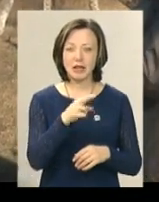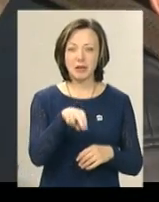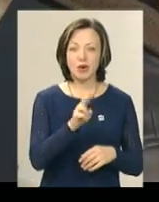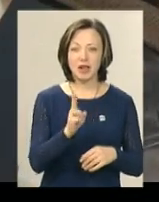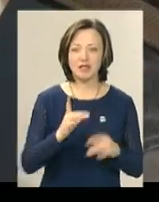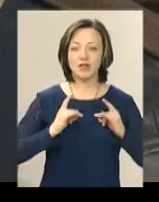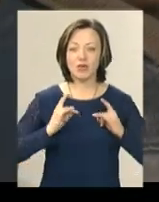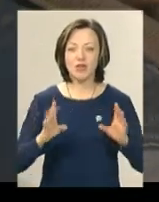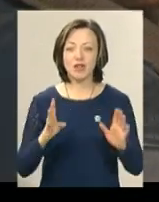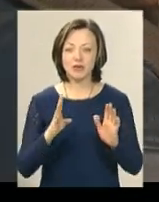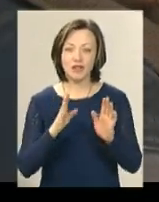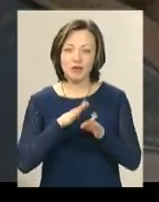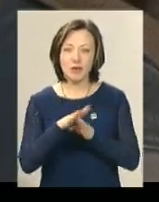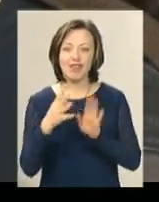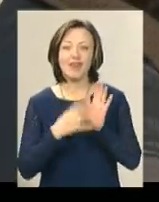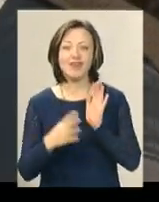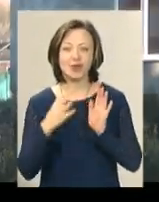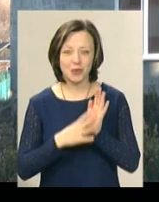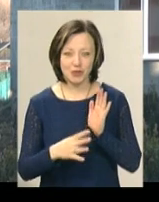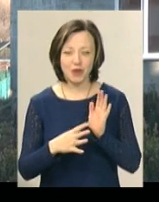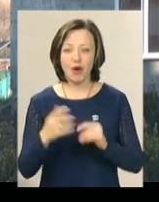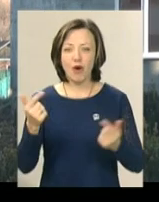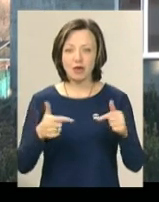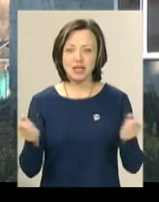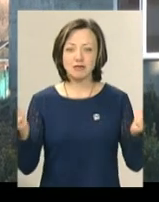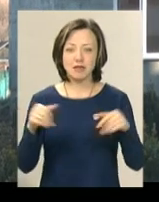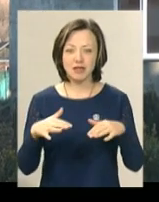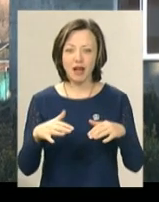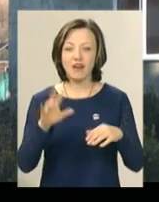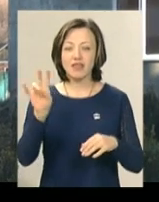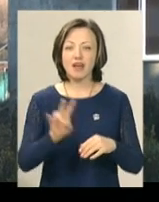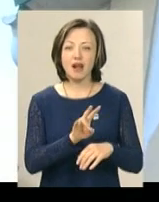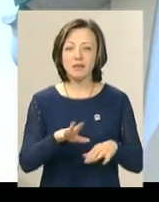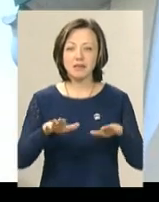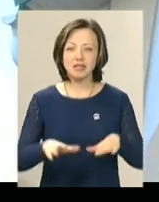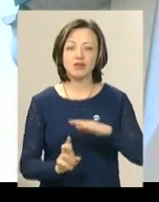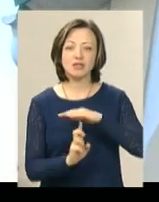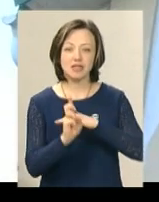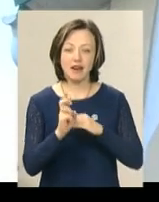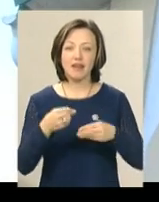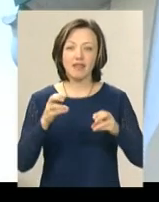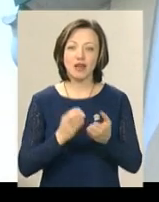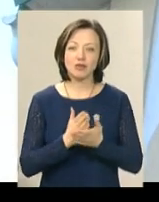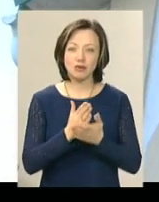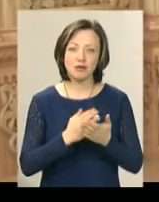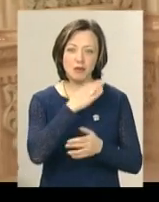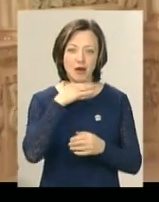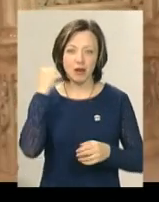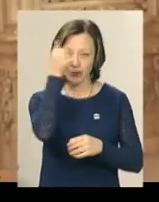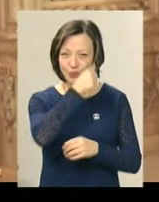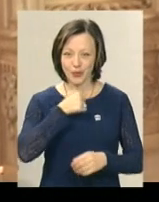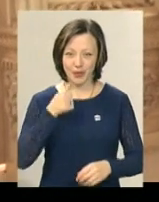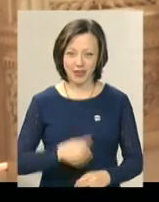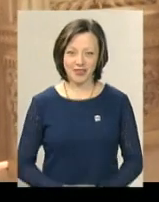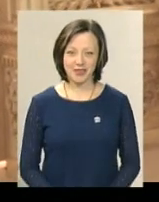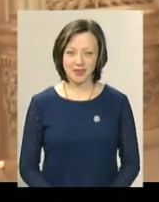святкуватиме ювілей. Йому виповнюється 90. Гостець бере у трапезній на території місцевої церкви, де служить багато років. Вікторія